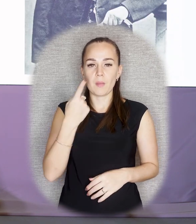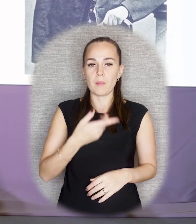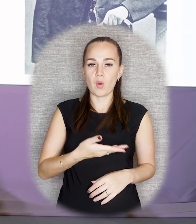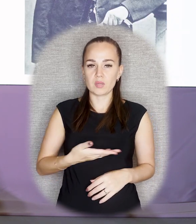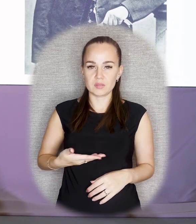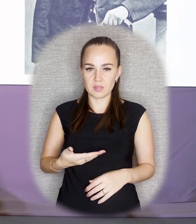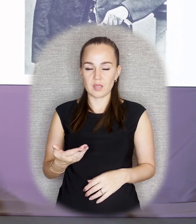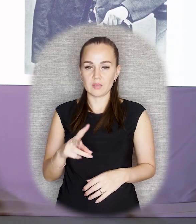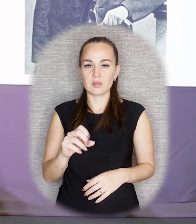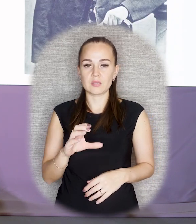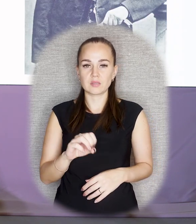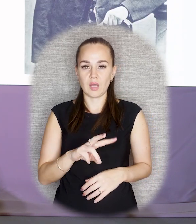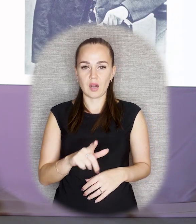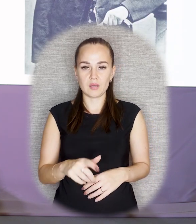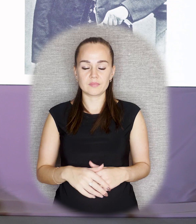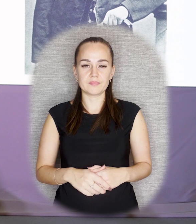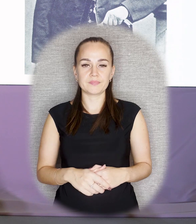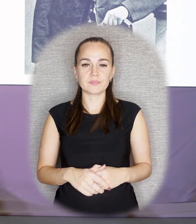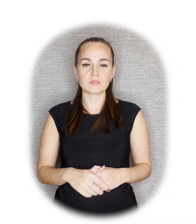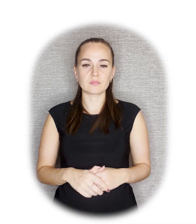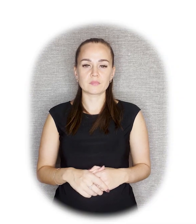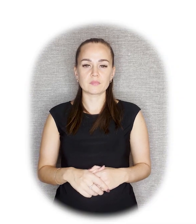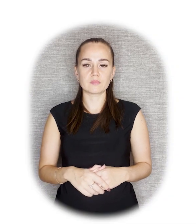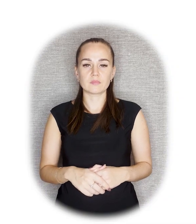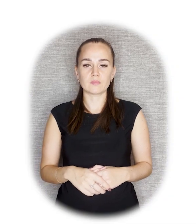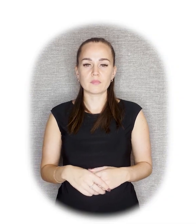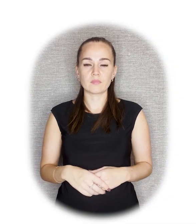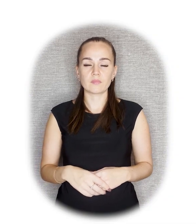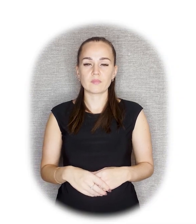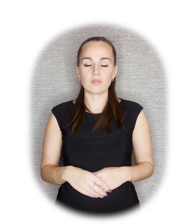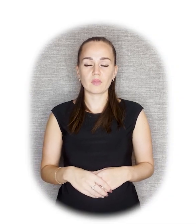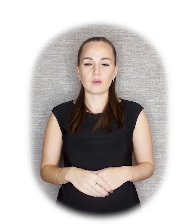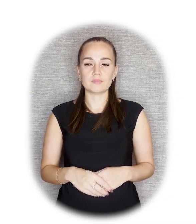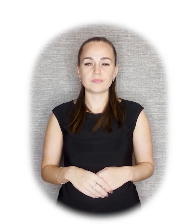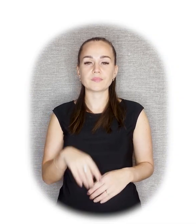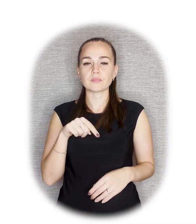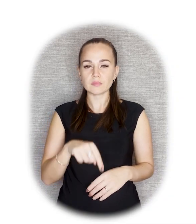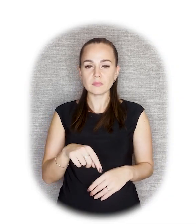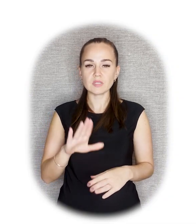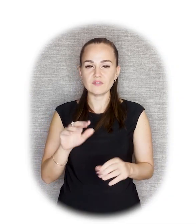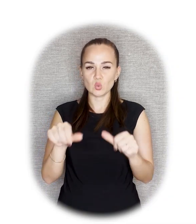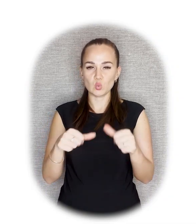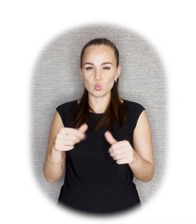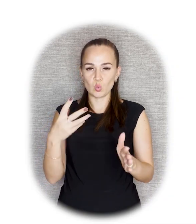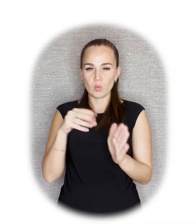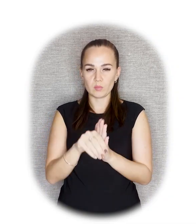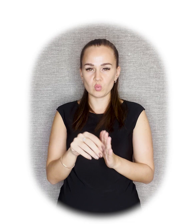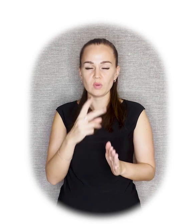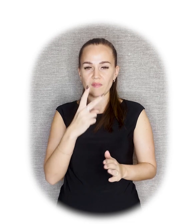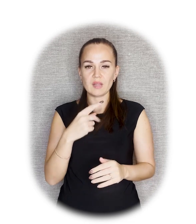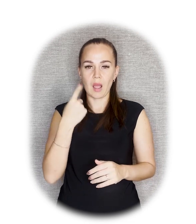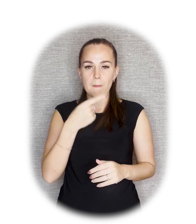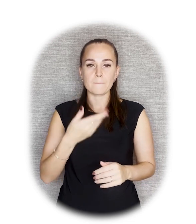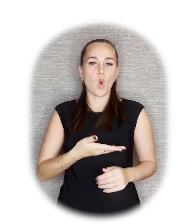Портрет Лассаля, собственно, кто у нас портретируемый, должна сказать, что, хотя здесь в скульптуре прослеживается большее портретное